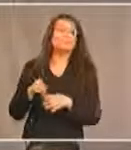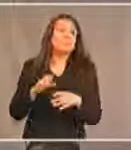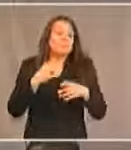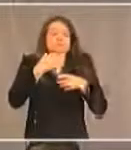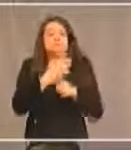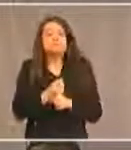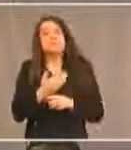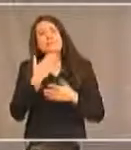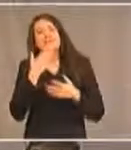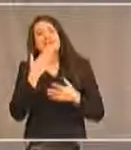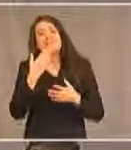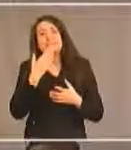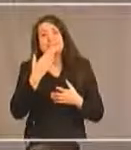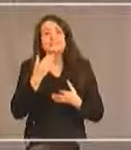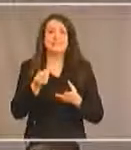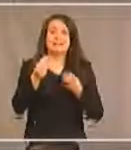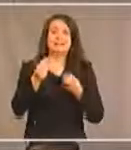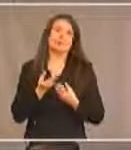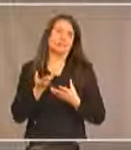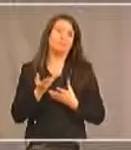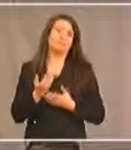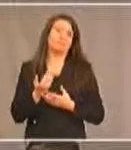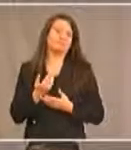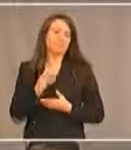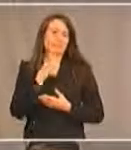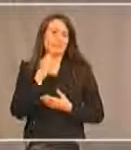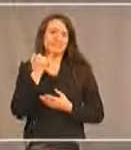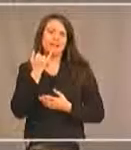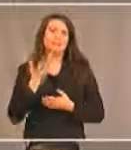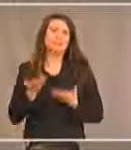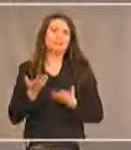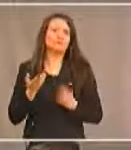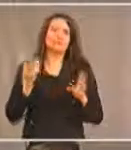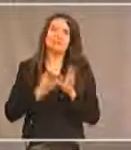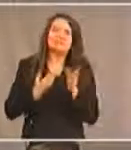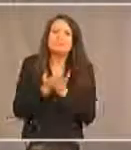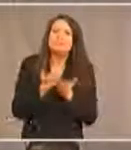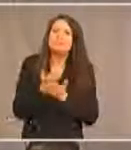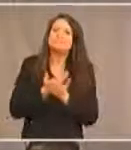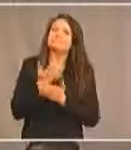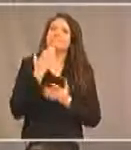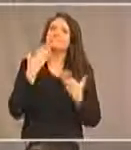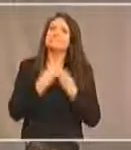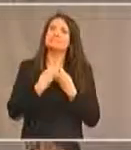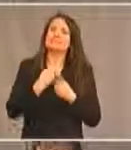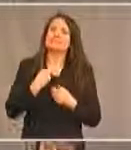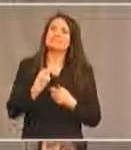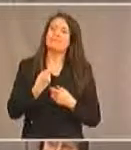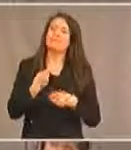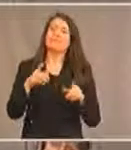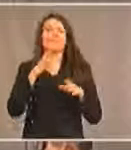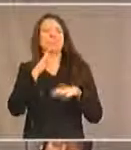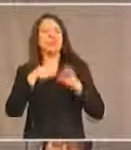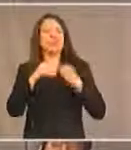de m'avoir donné l'occasion d'intervenir aujourd'hui et de vous avoir parlé de notre organisme et de ses